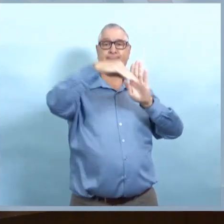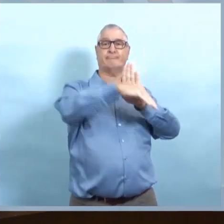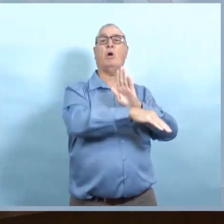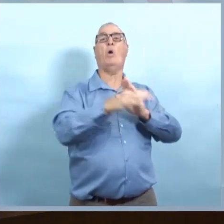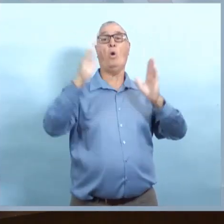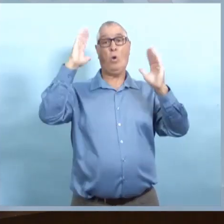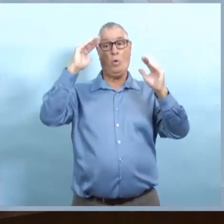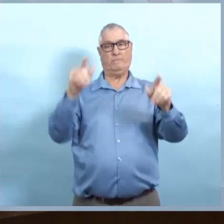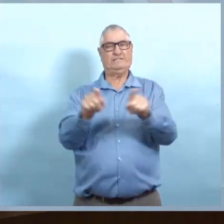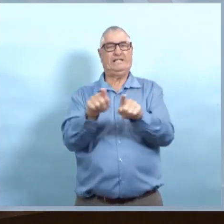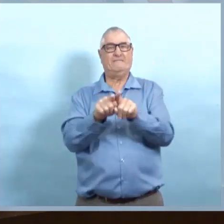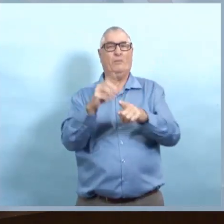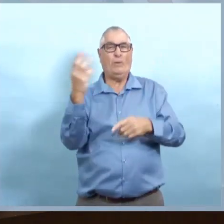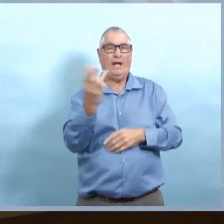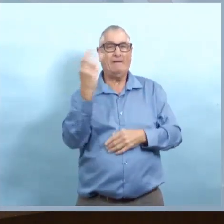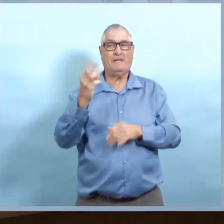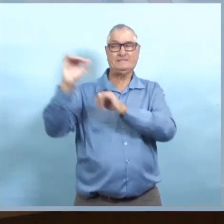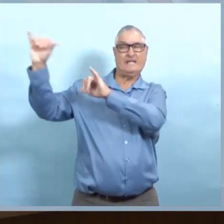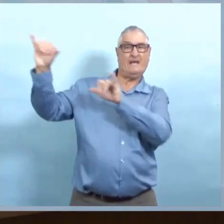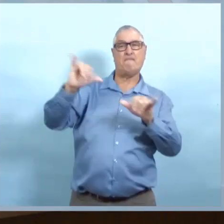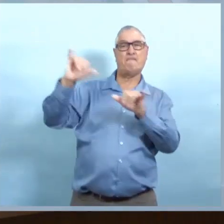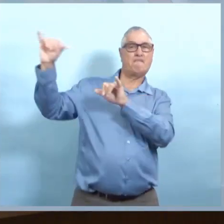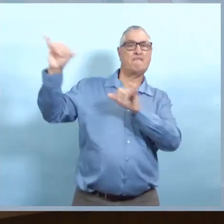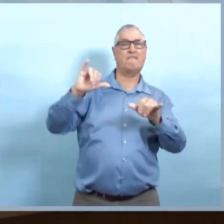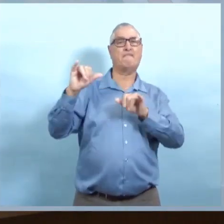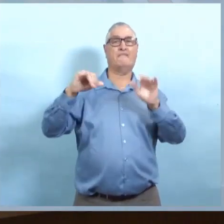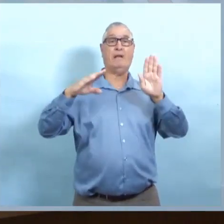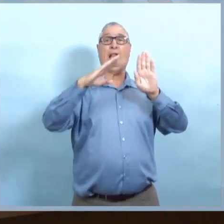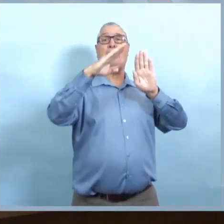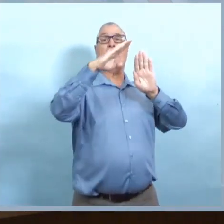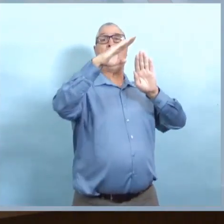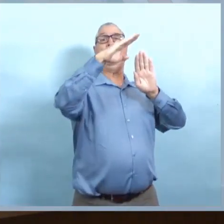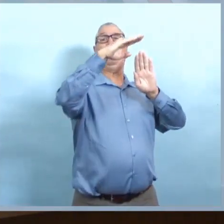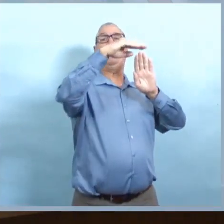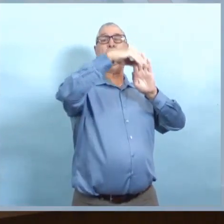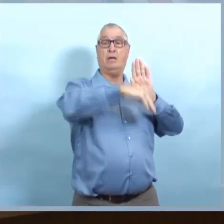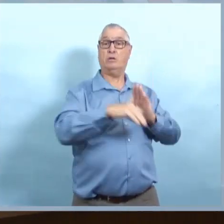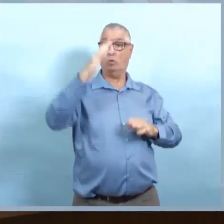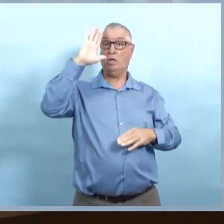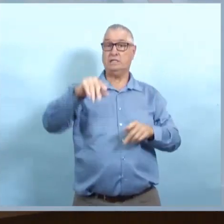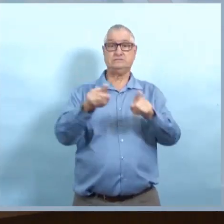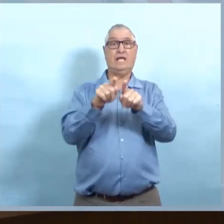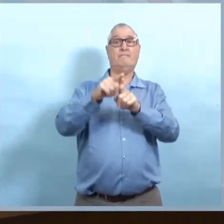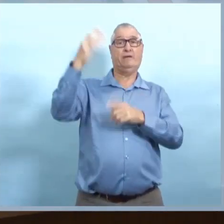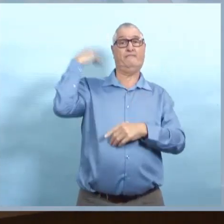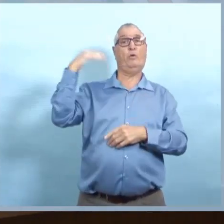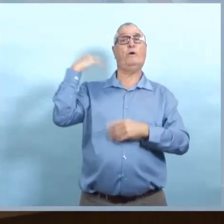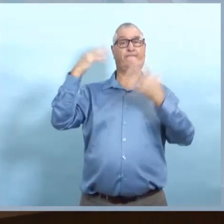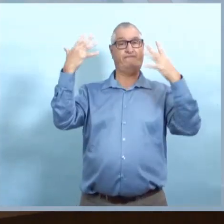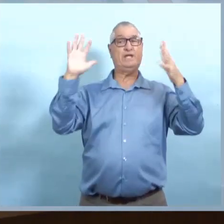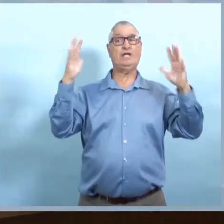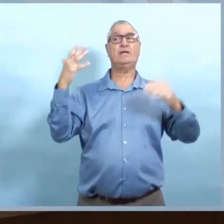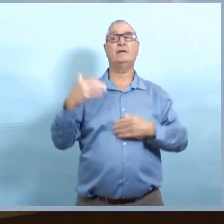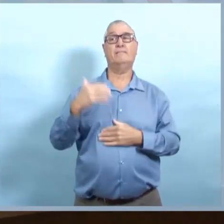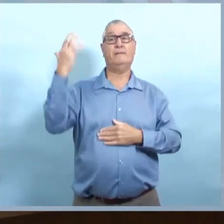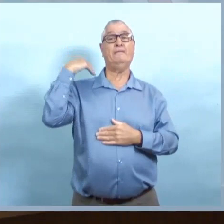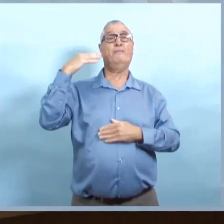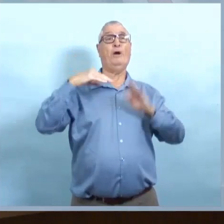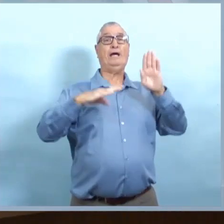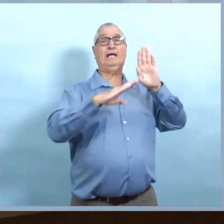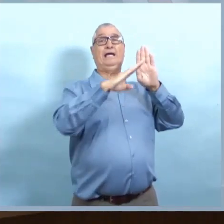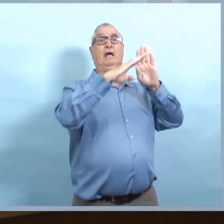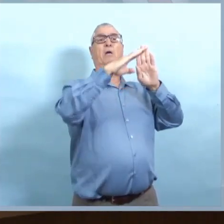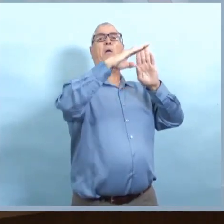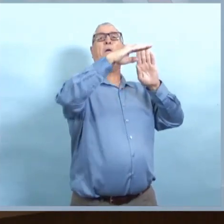Lorsque nous avons monté le niveau de réponse à la pandémie, nous avons vu assez rapidement un changement de la situation.